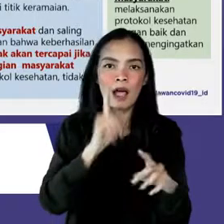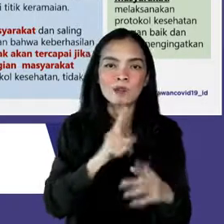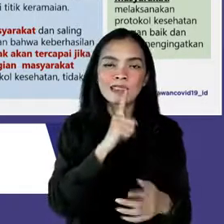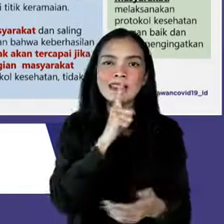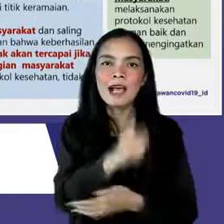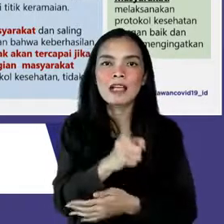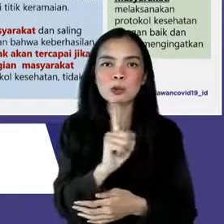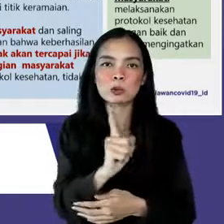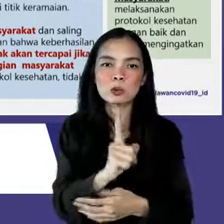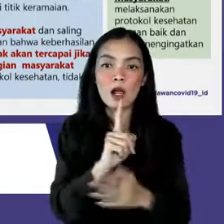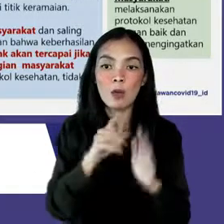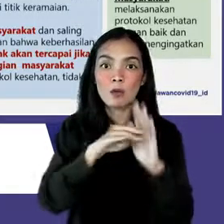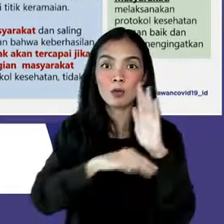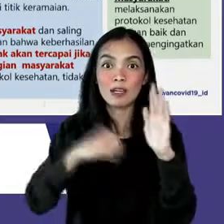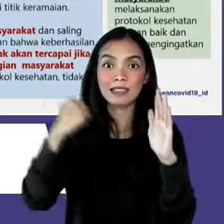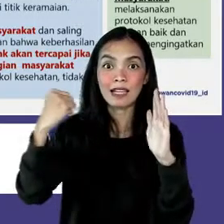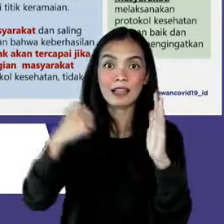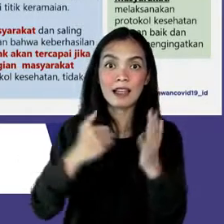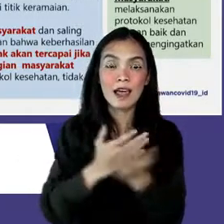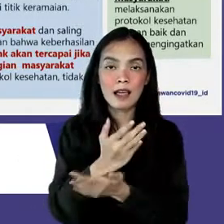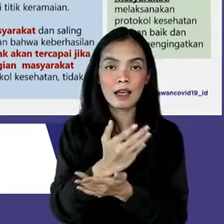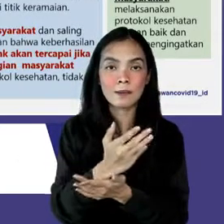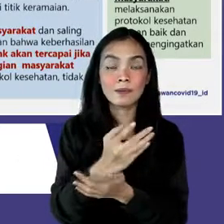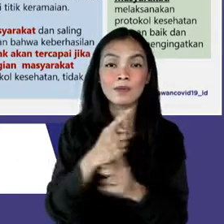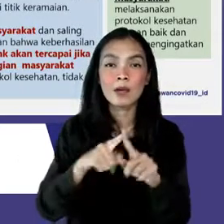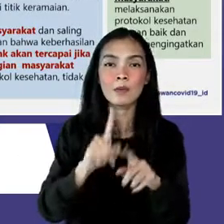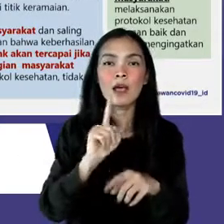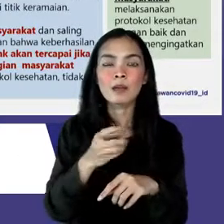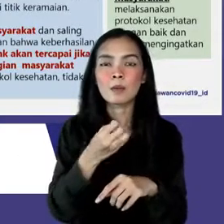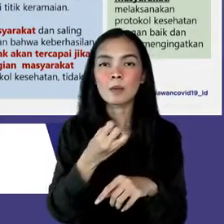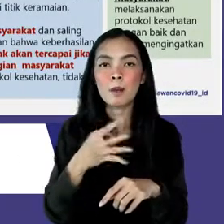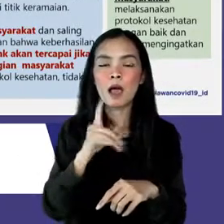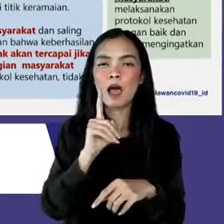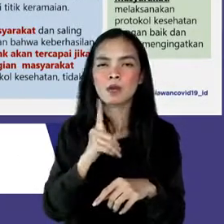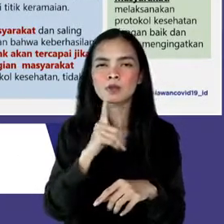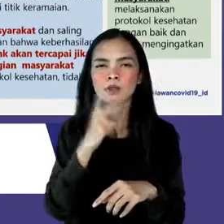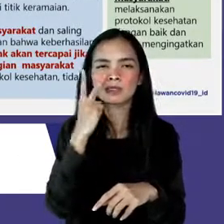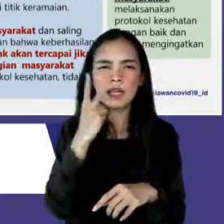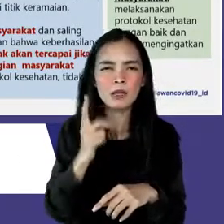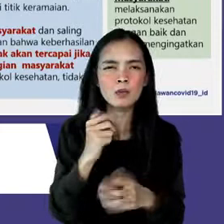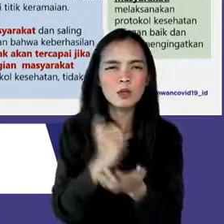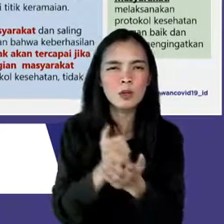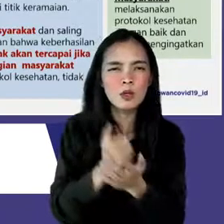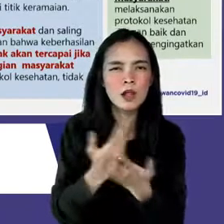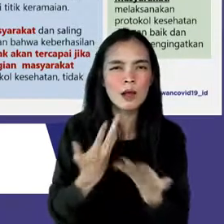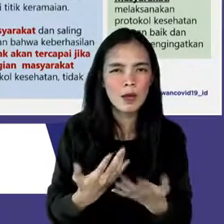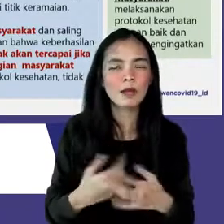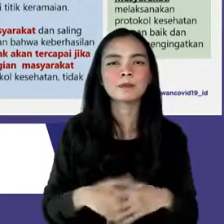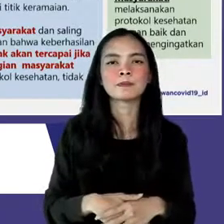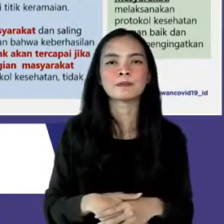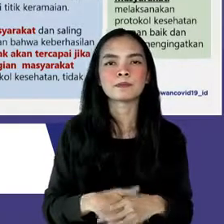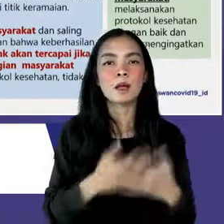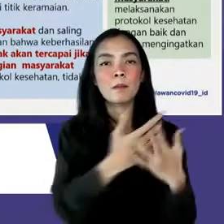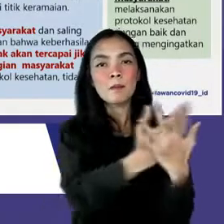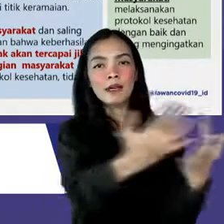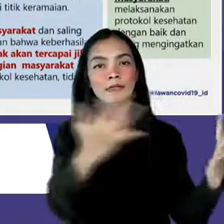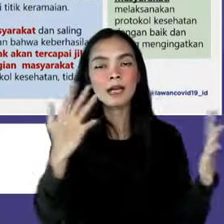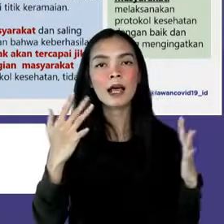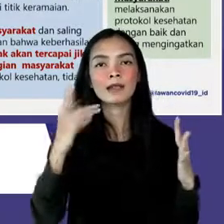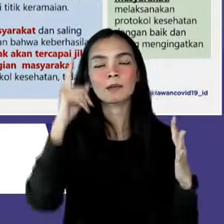beberapa hal perlu dipastikan sebelum relaksasi dilakukan yaitu yang pertama, komitmen seluruh unsur.